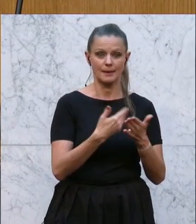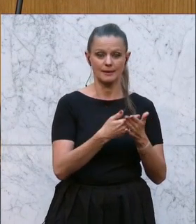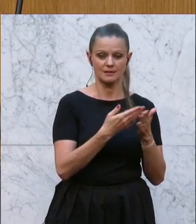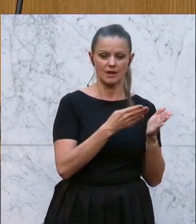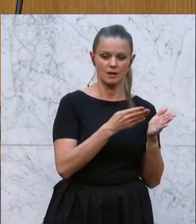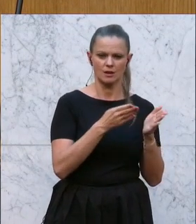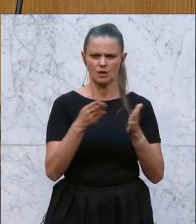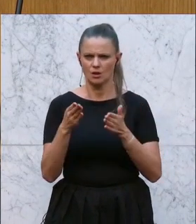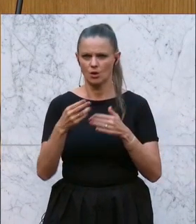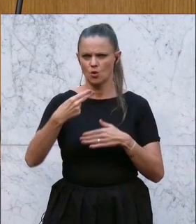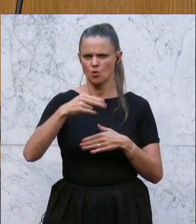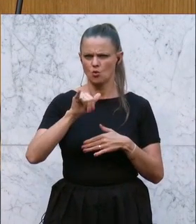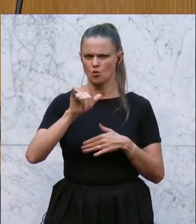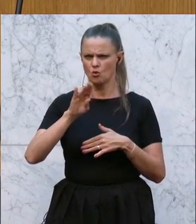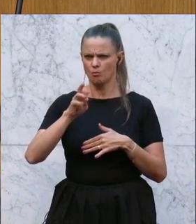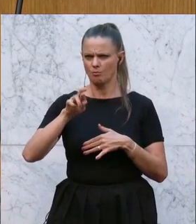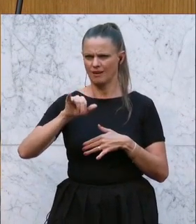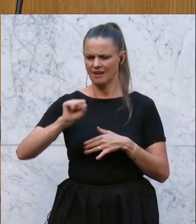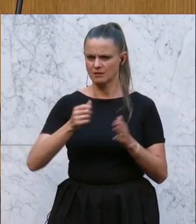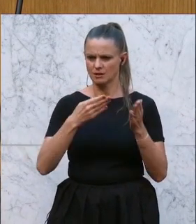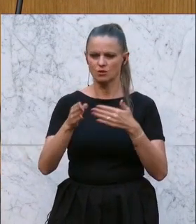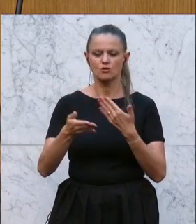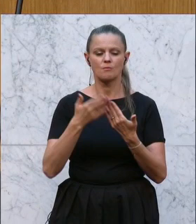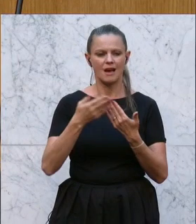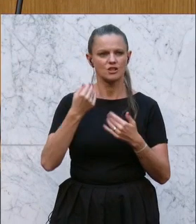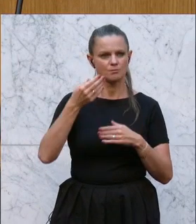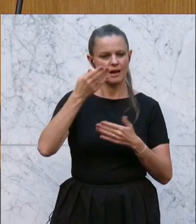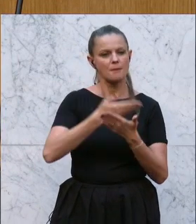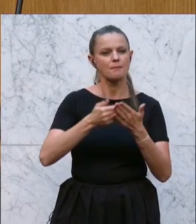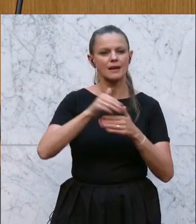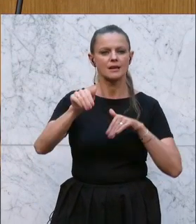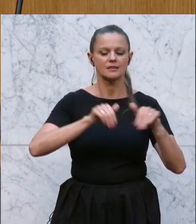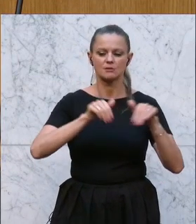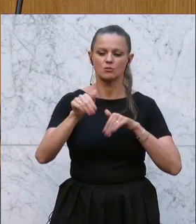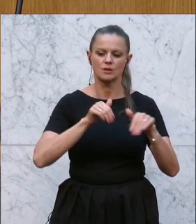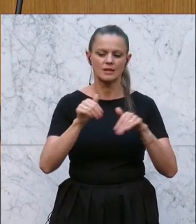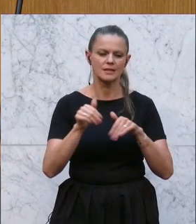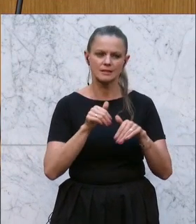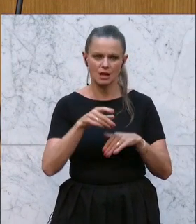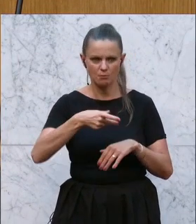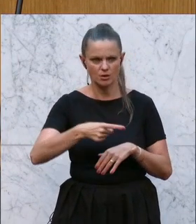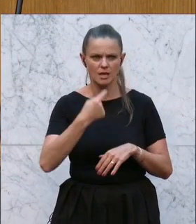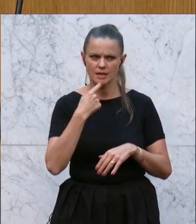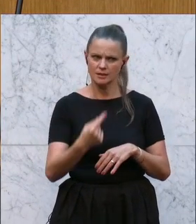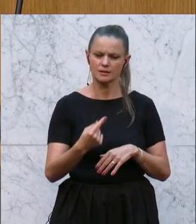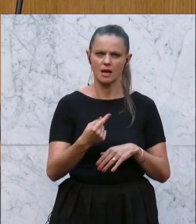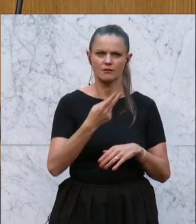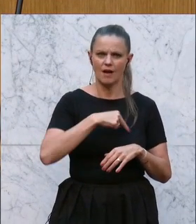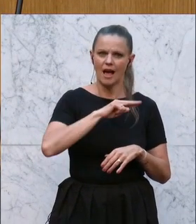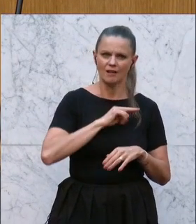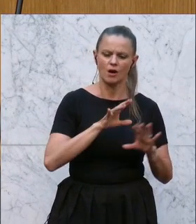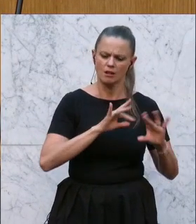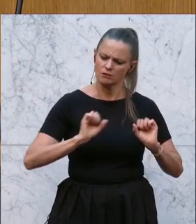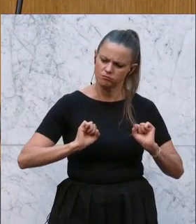die Hybris aus. Ein schönes Beispiel, Bildungsminister Bolaschek präsentierte sich als Bauern der Verantwortung und der Tatkraft, indem er